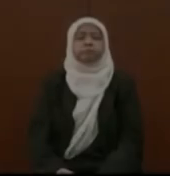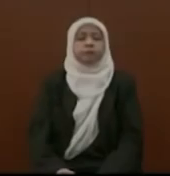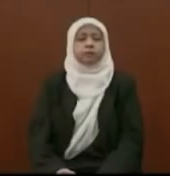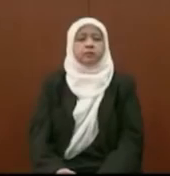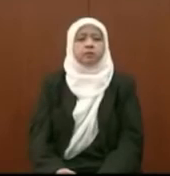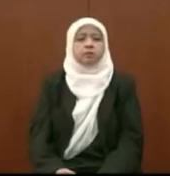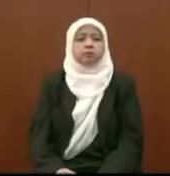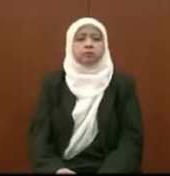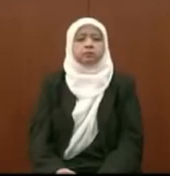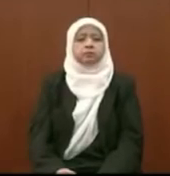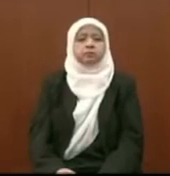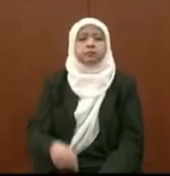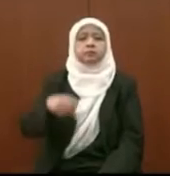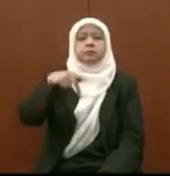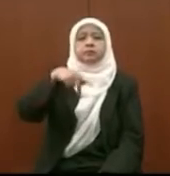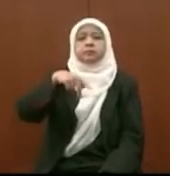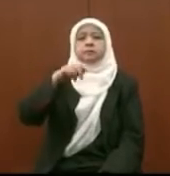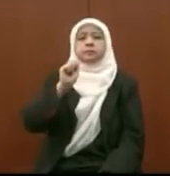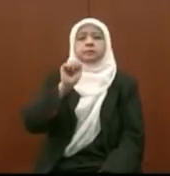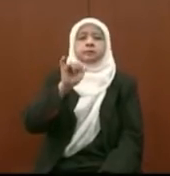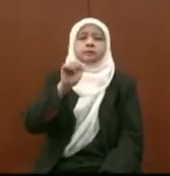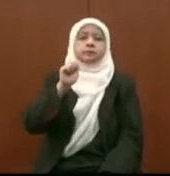Silakan Yang Berhormat Pai Jaras